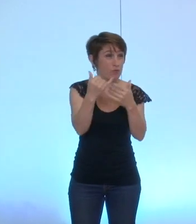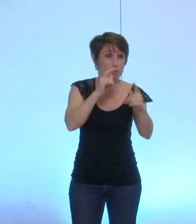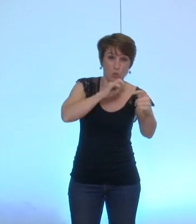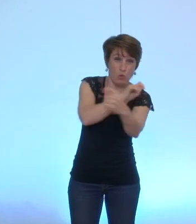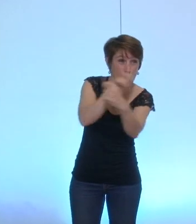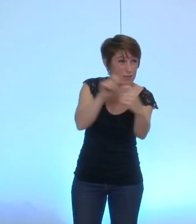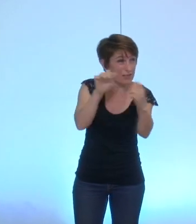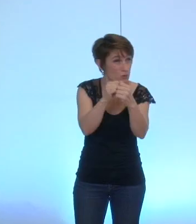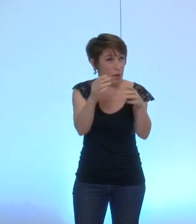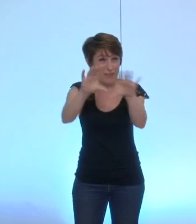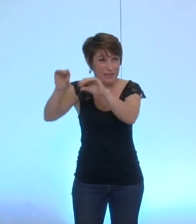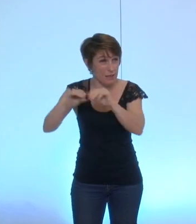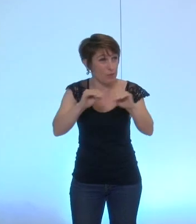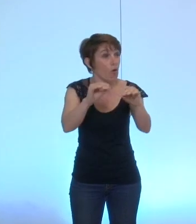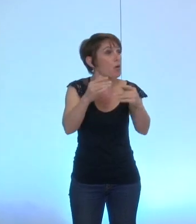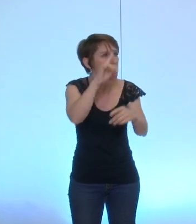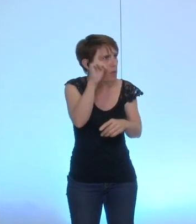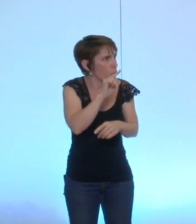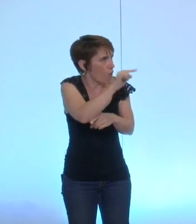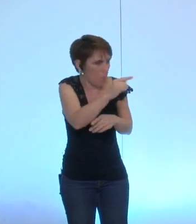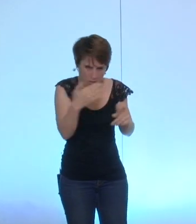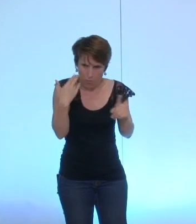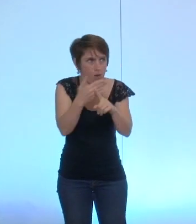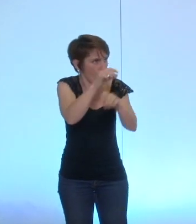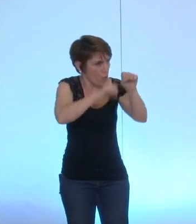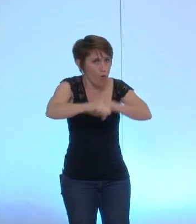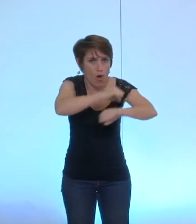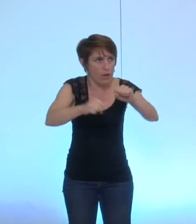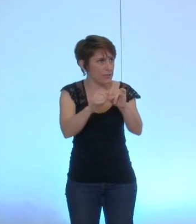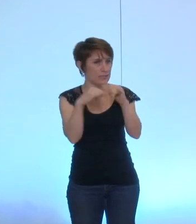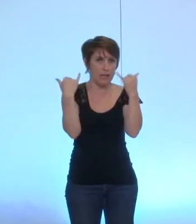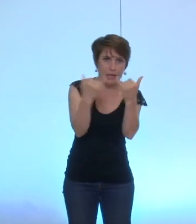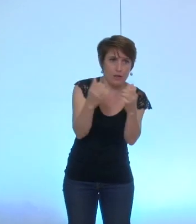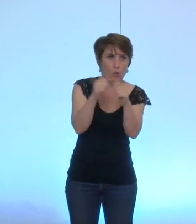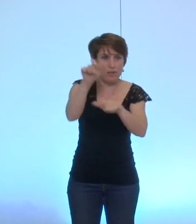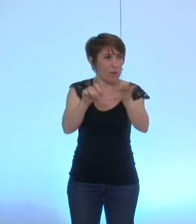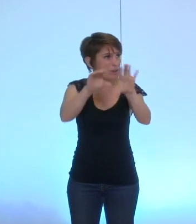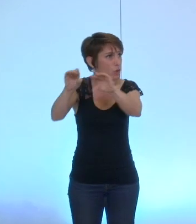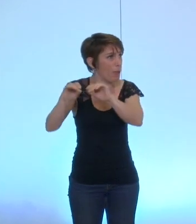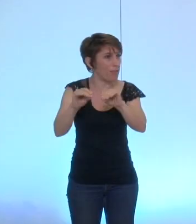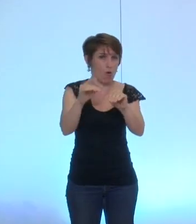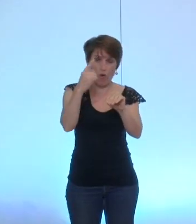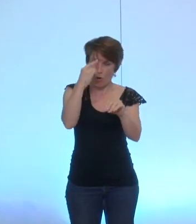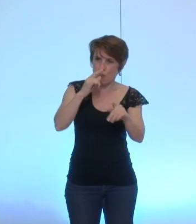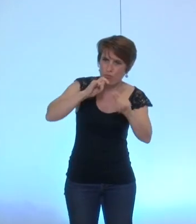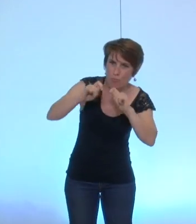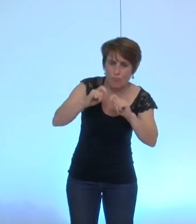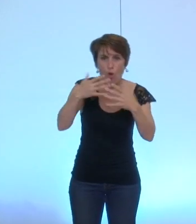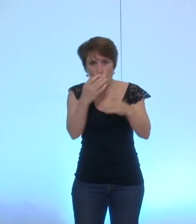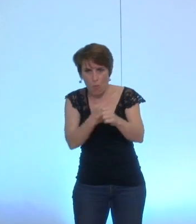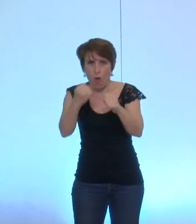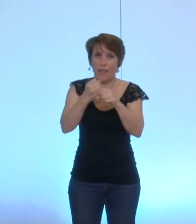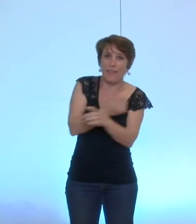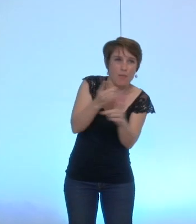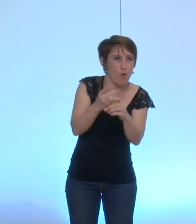vous interdisait en six mois d'organiser des réunions avec les grenoblois sur les conditions de la mise en oeuvre de cette fameuse nouvelle démocratie participative à